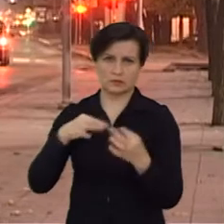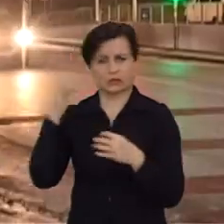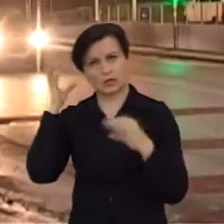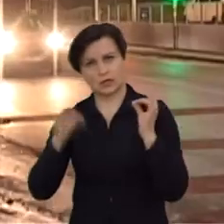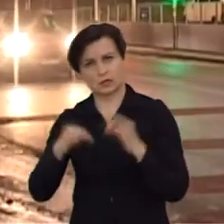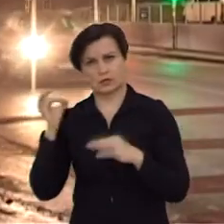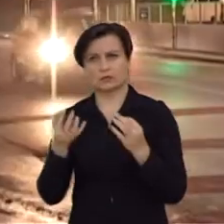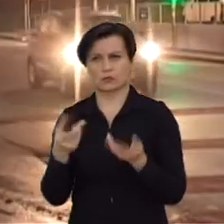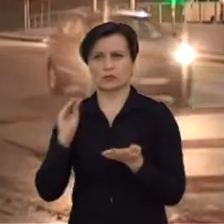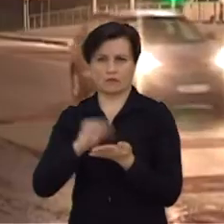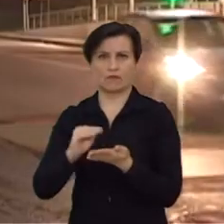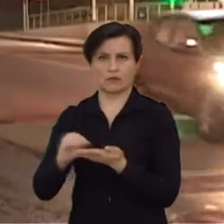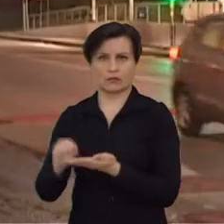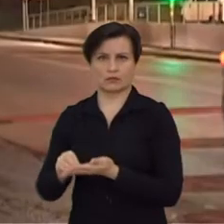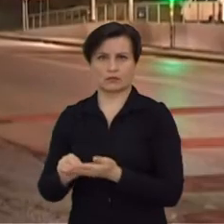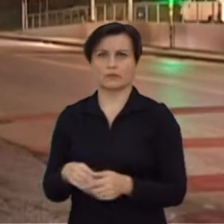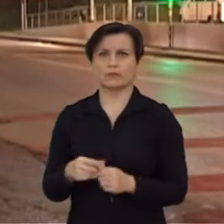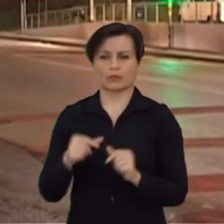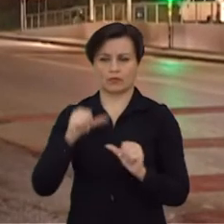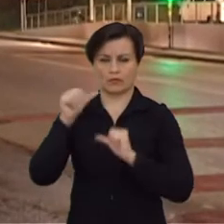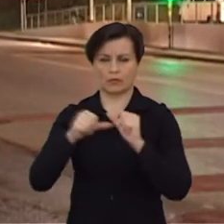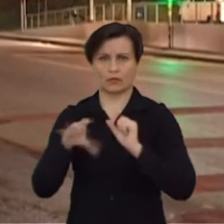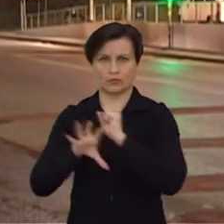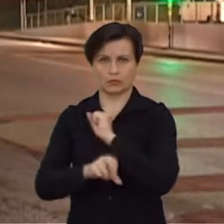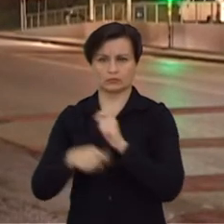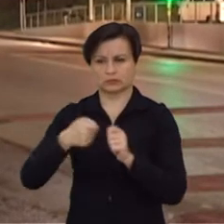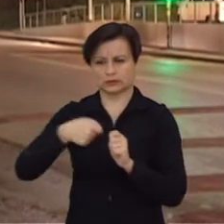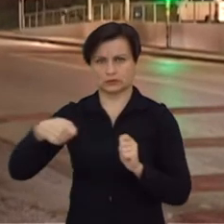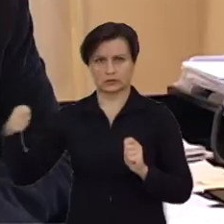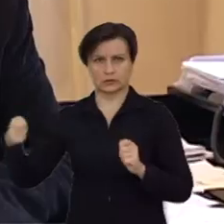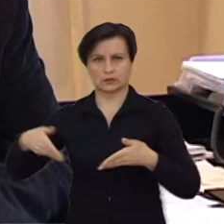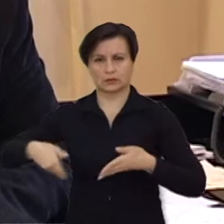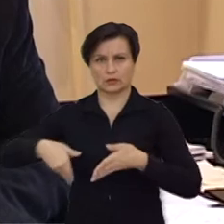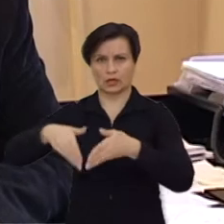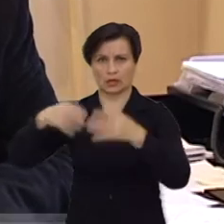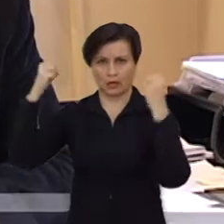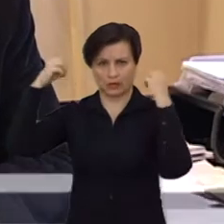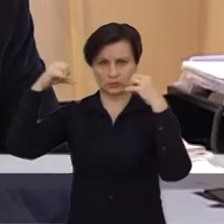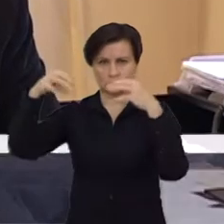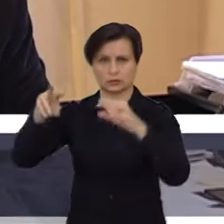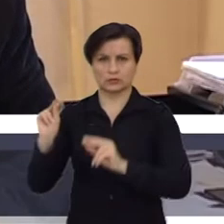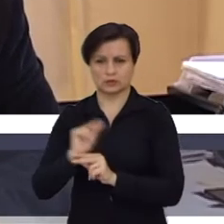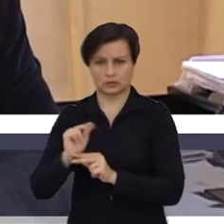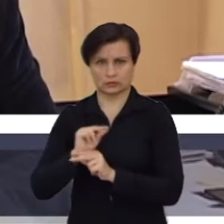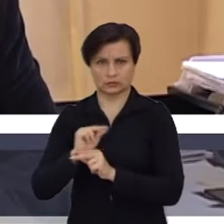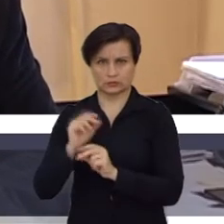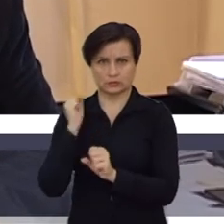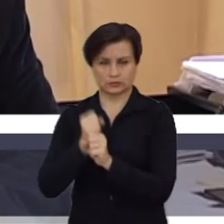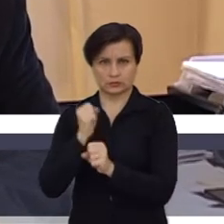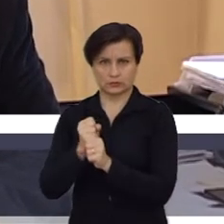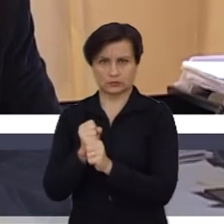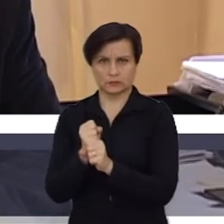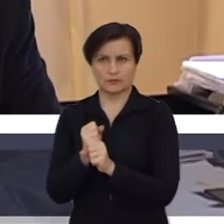įvertinami. Dar į metų pabaigą tęsėme gatvė apšvietimo tam tikrus remonto darbus